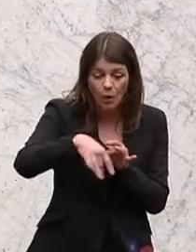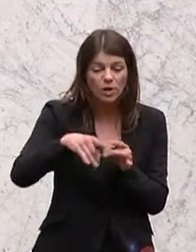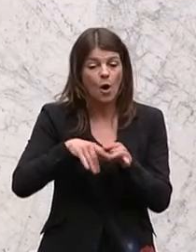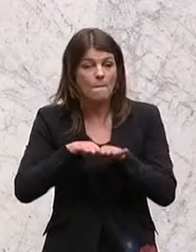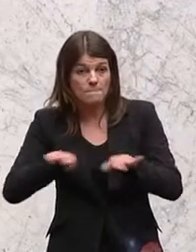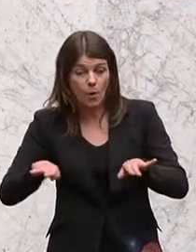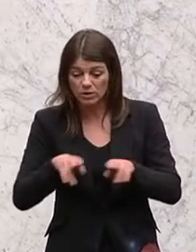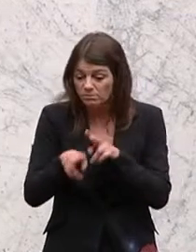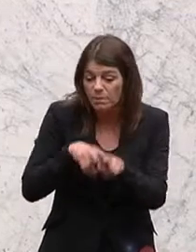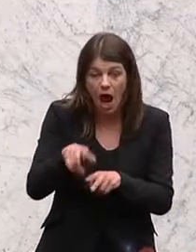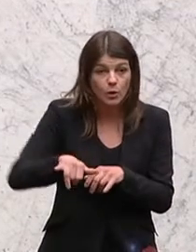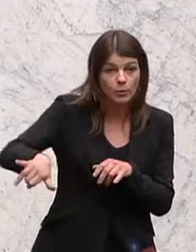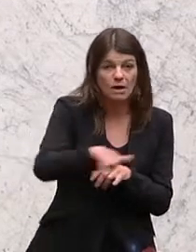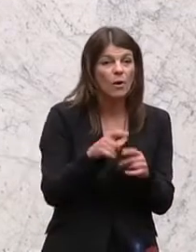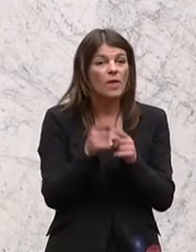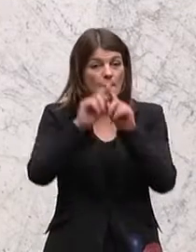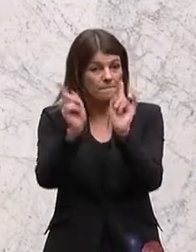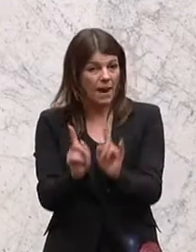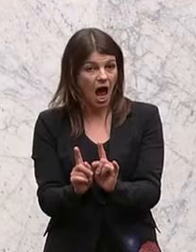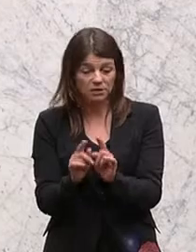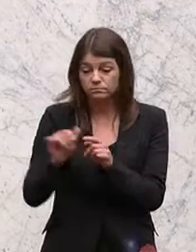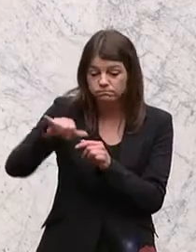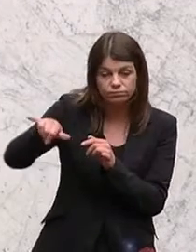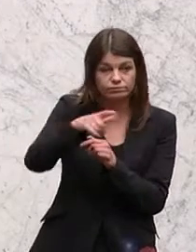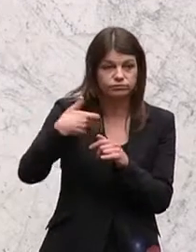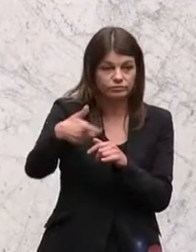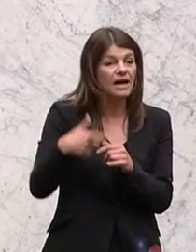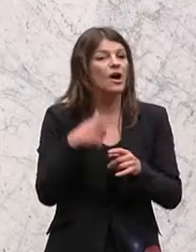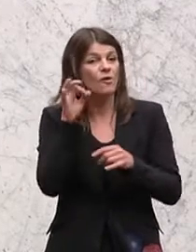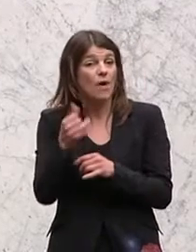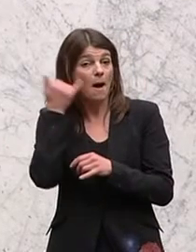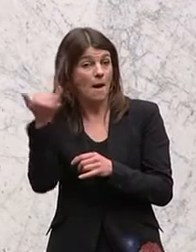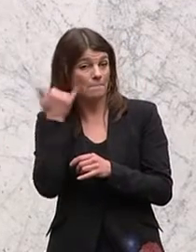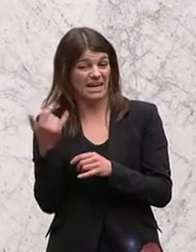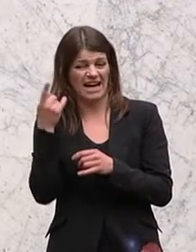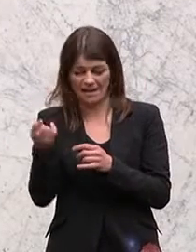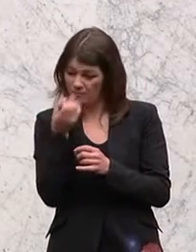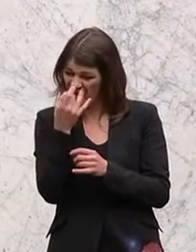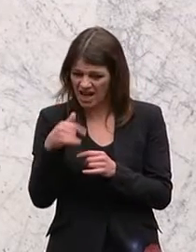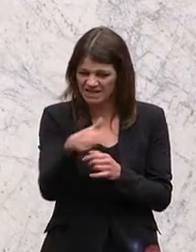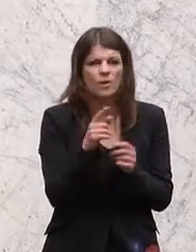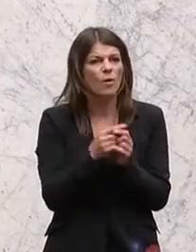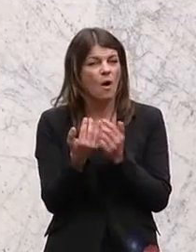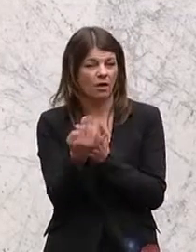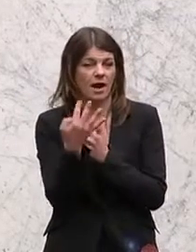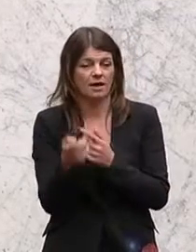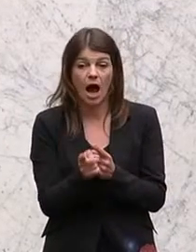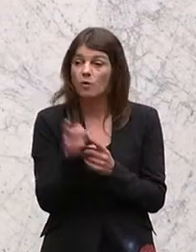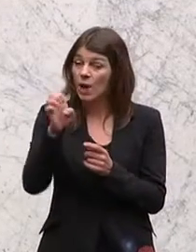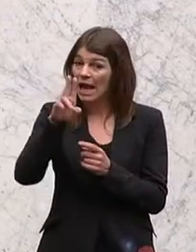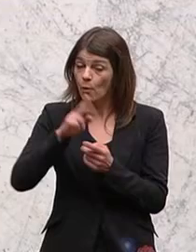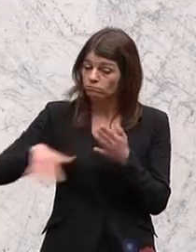sowie die Blattbehandlung für die Blüte bei von Binnen beflogenen Kulturpflanzen und Getreide, ausgenommen Wintergetreide, wurde EU-weit